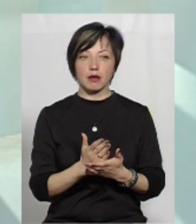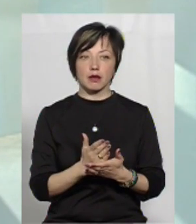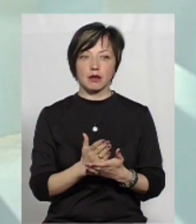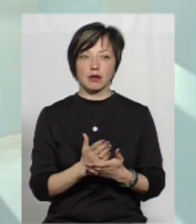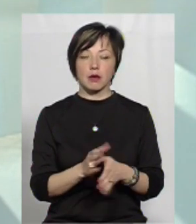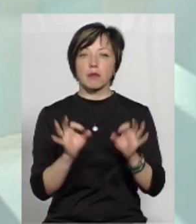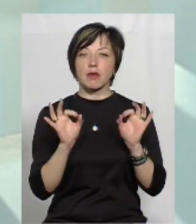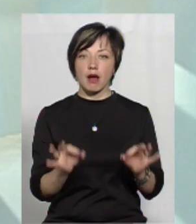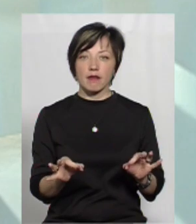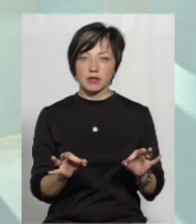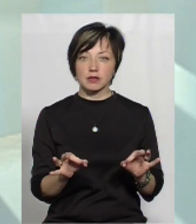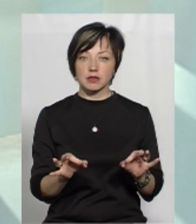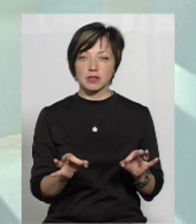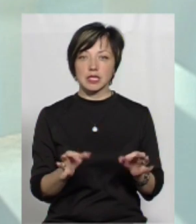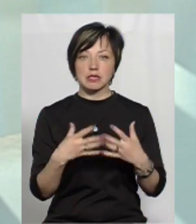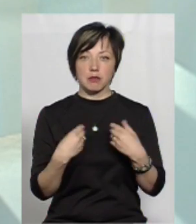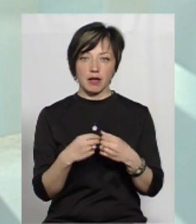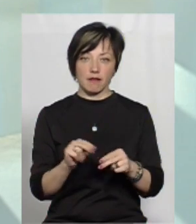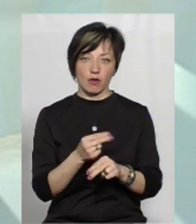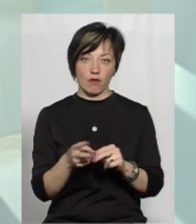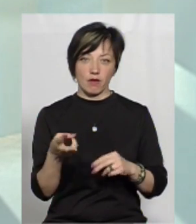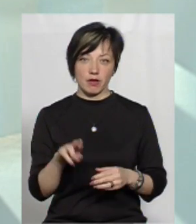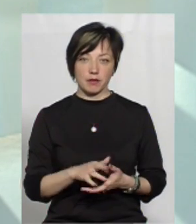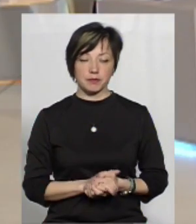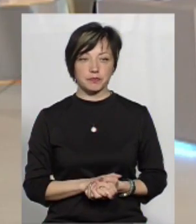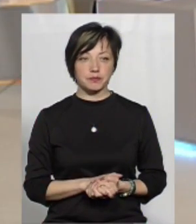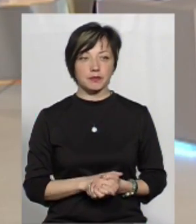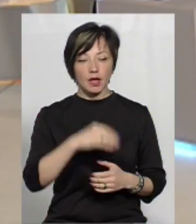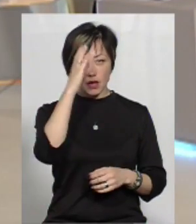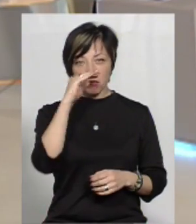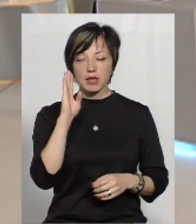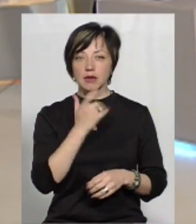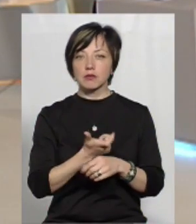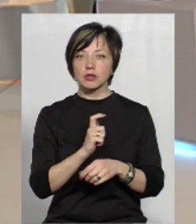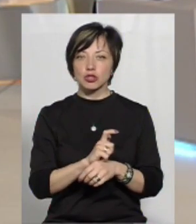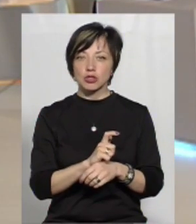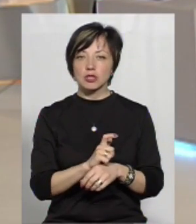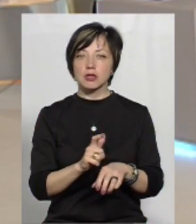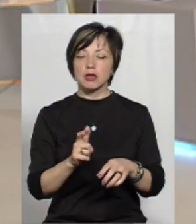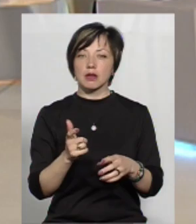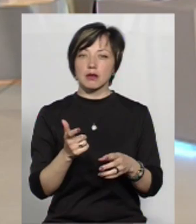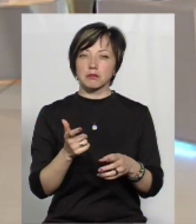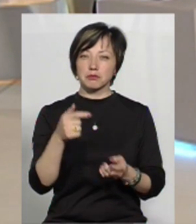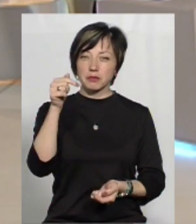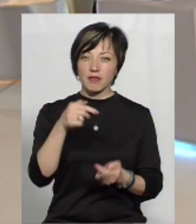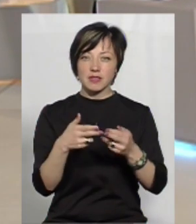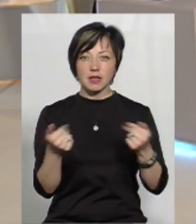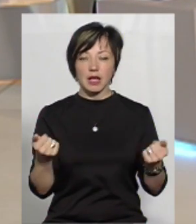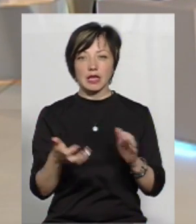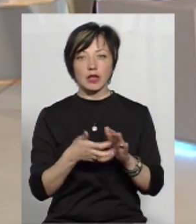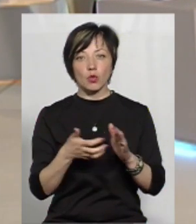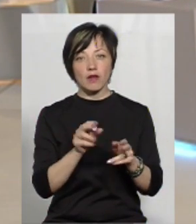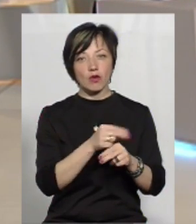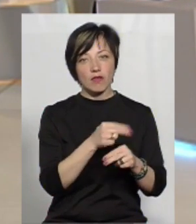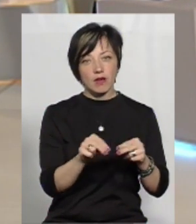доволі правильне сімейне виховання. Батьки більше схильні визнавати недоліки гуханнім